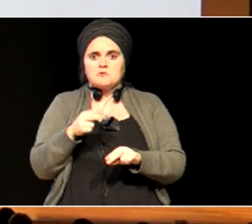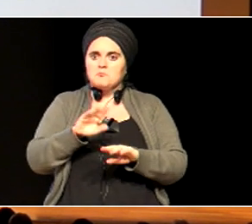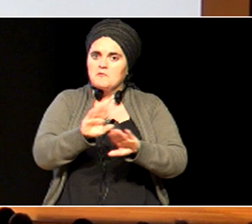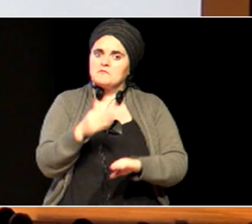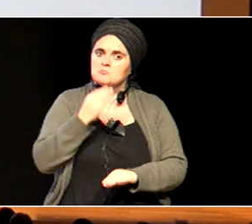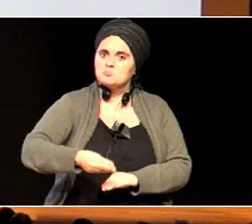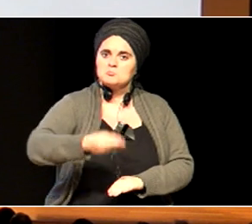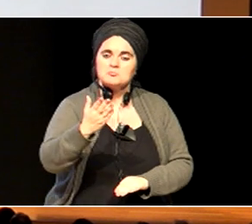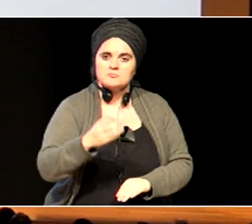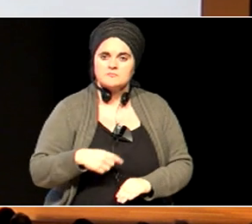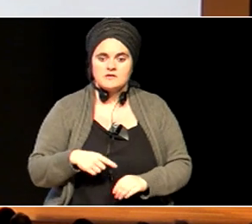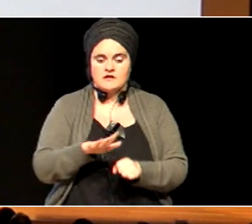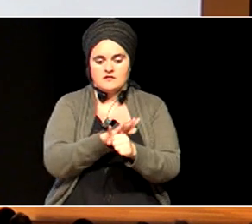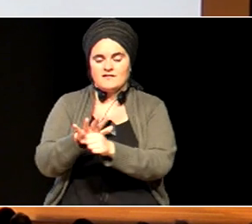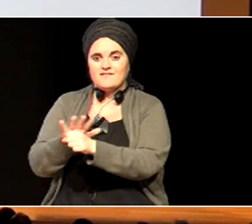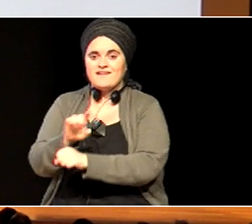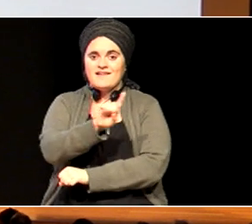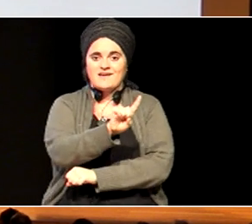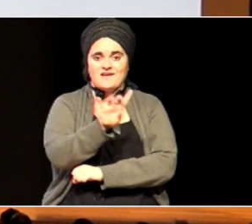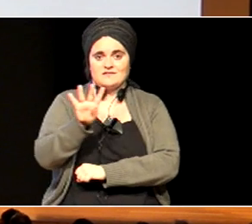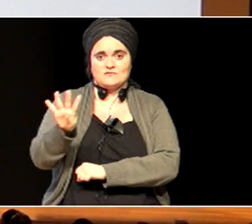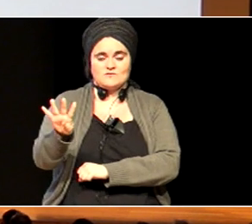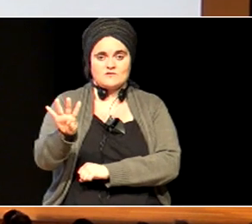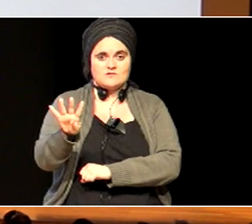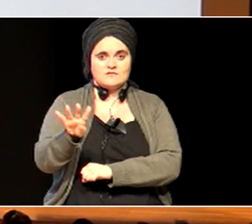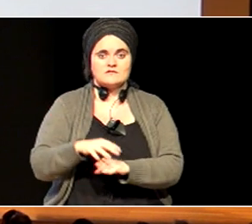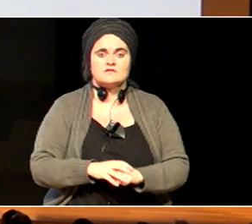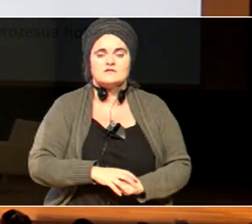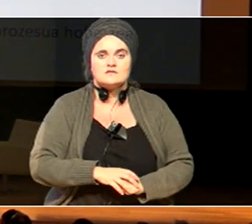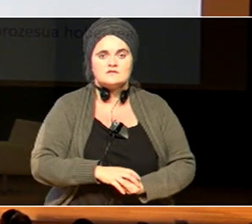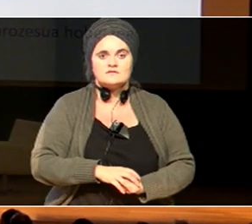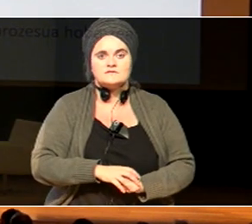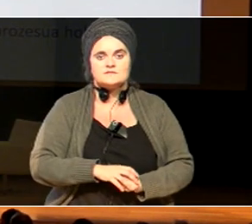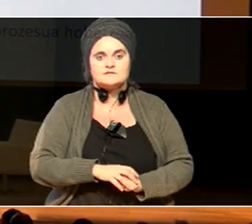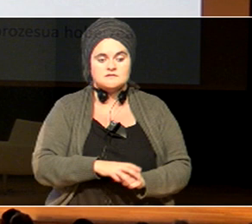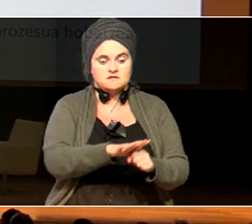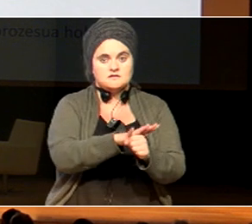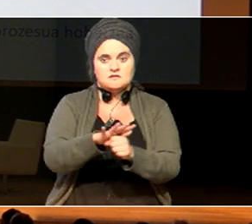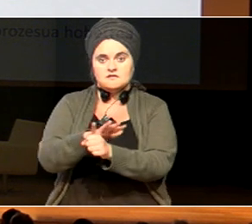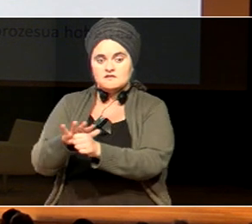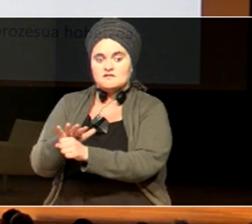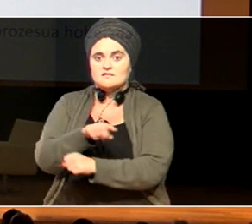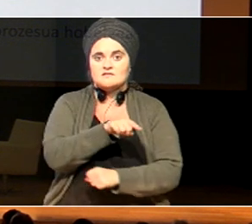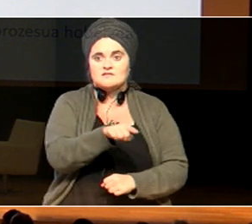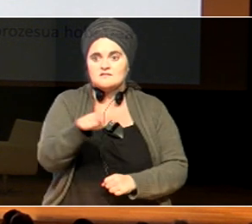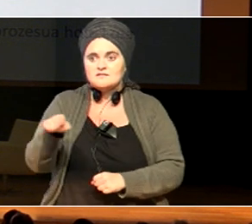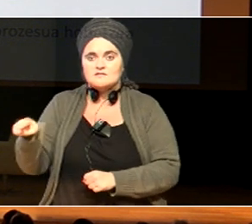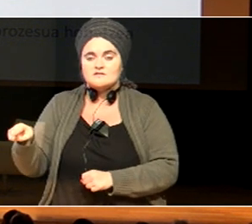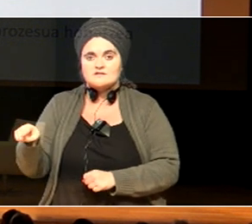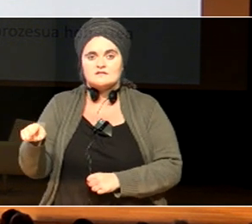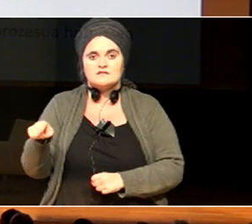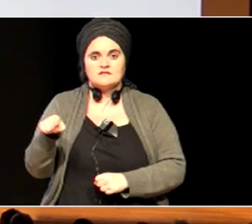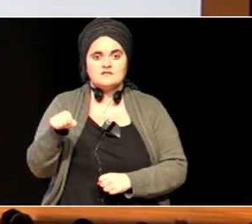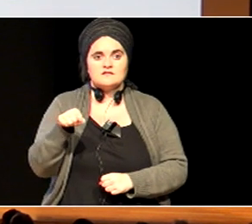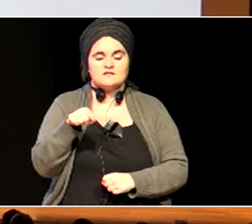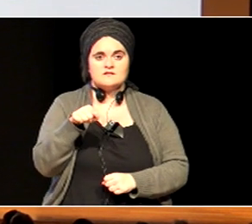amalau, eremua agertu ziren, eta, hain zuzen ere, eremuietan, agertu zirenak, izan ziren,